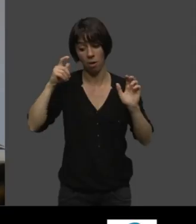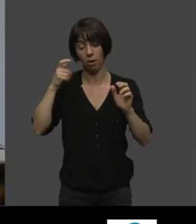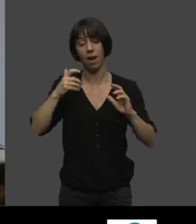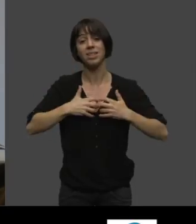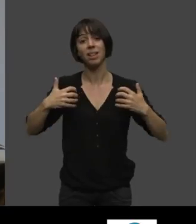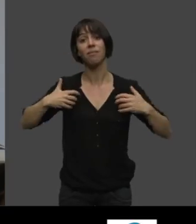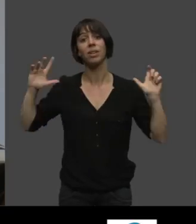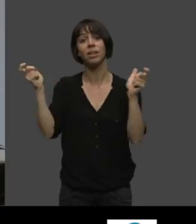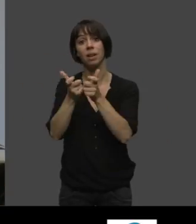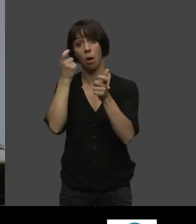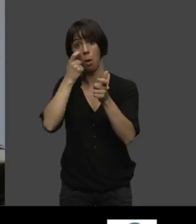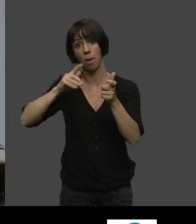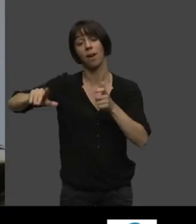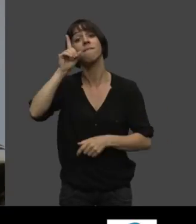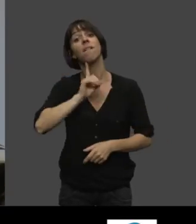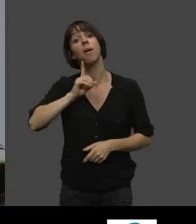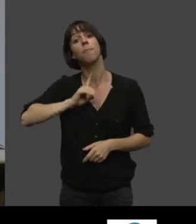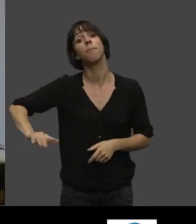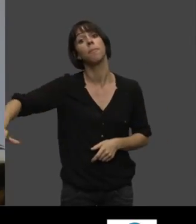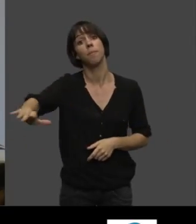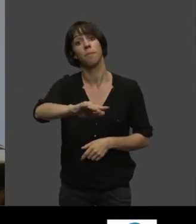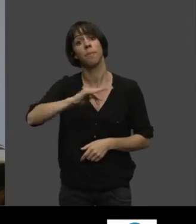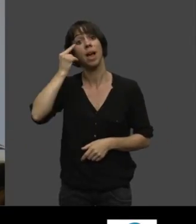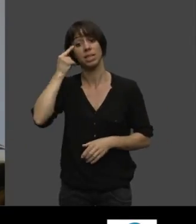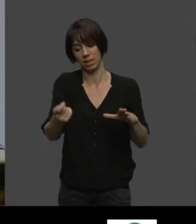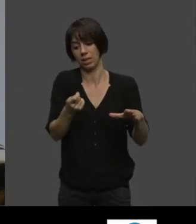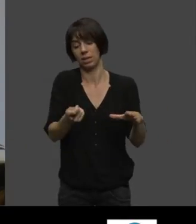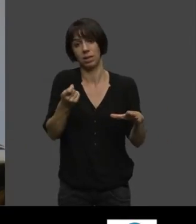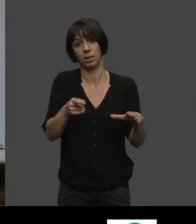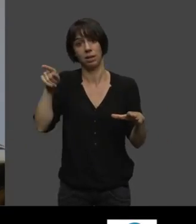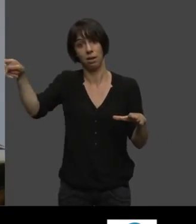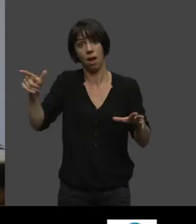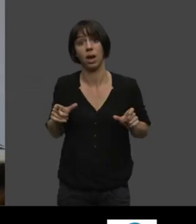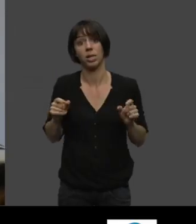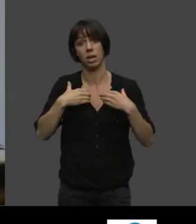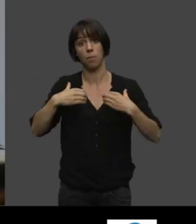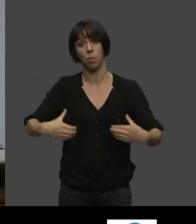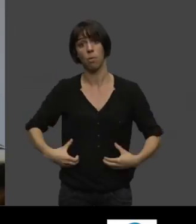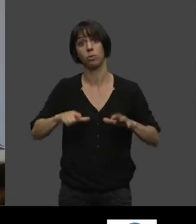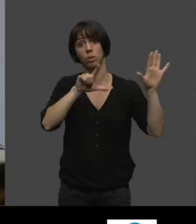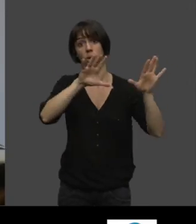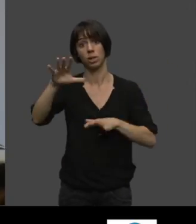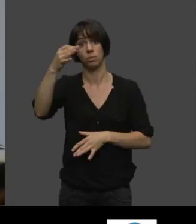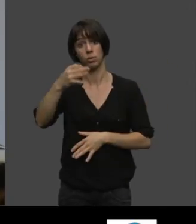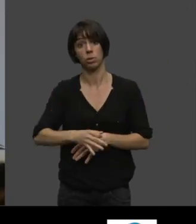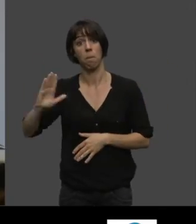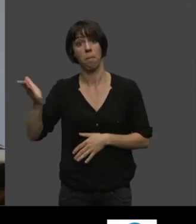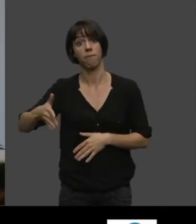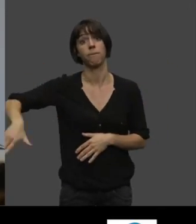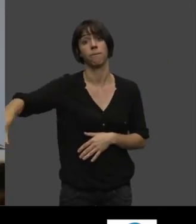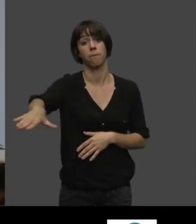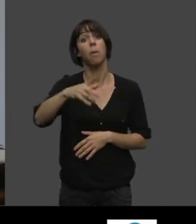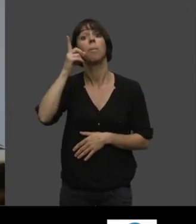sont atteintes d'un cancer des poumons à 75 %. Parce que c'est les graisses qui sont mises sur feu vif